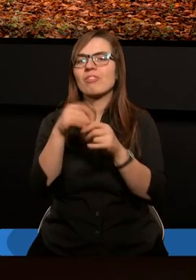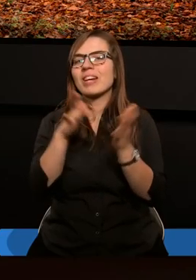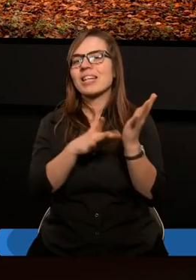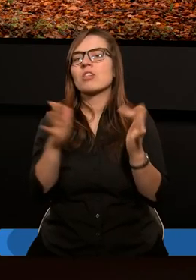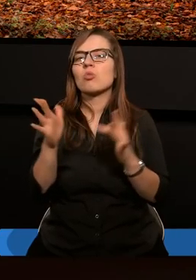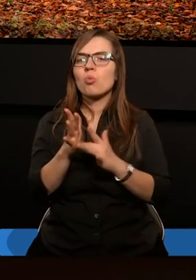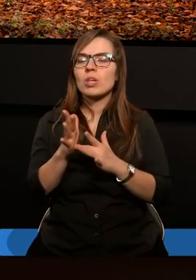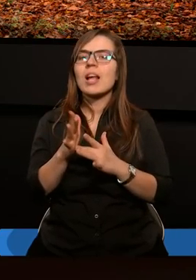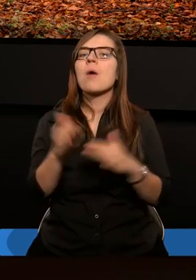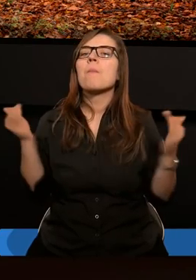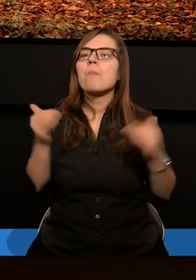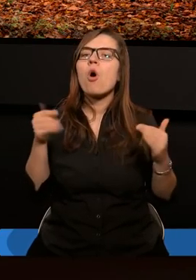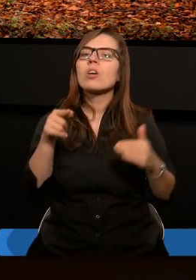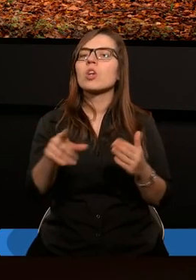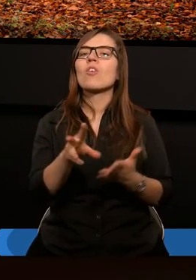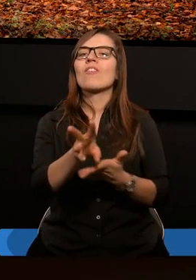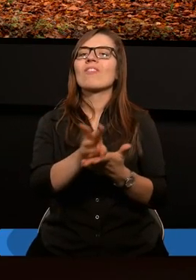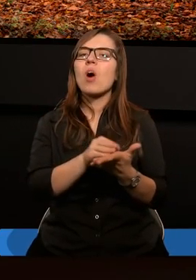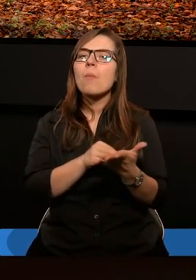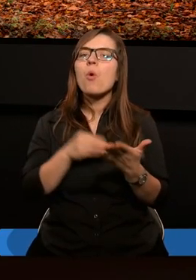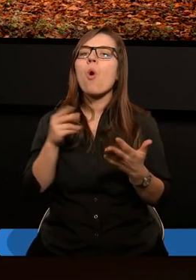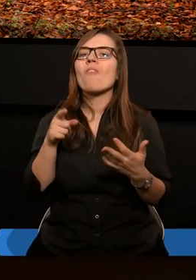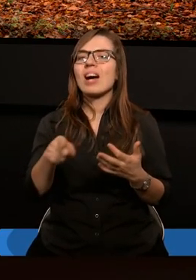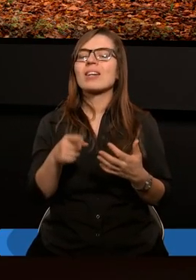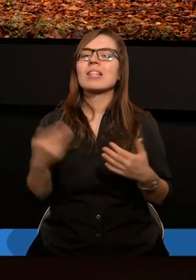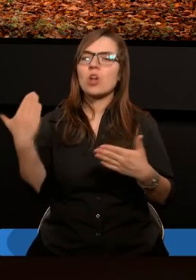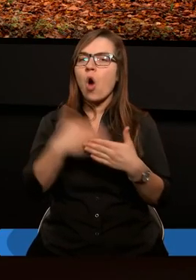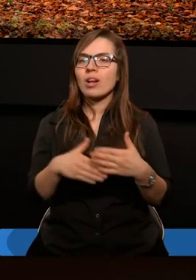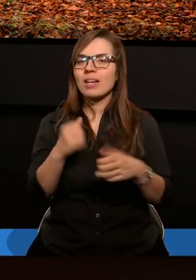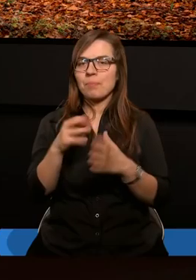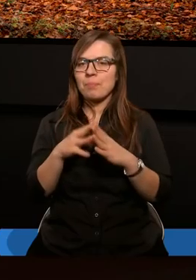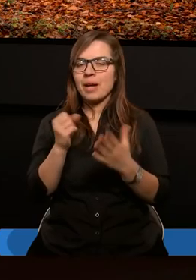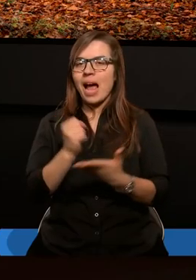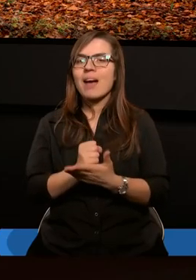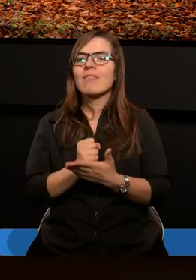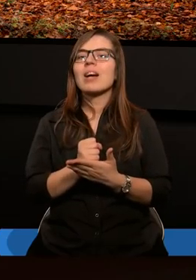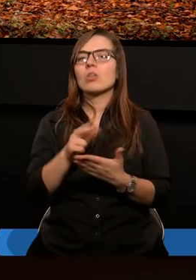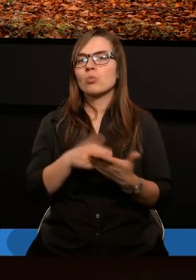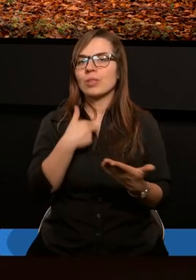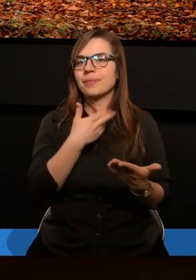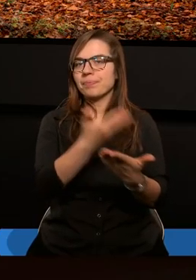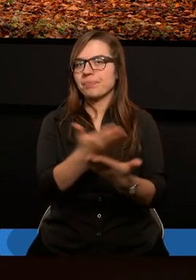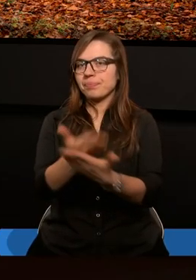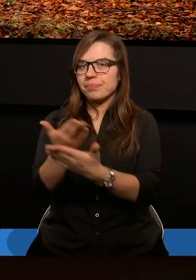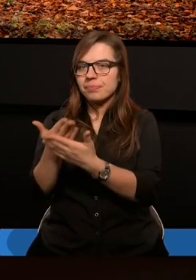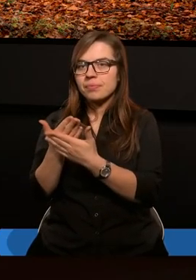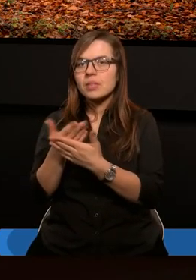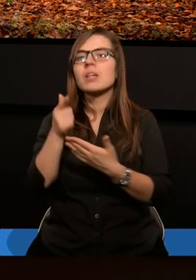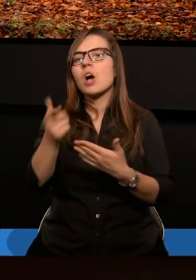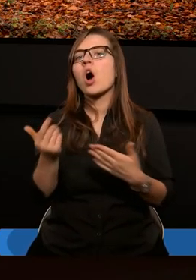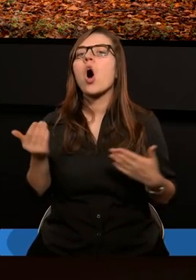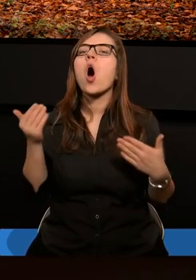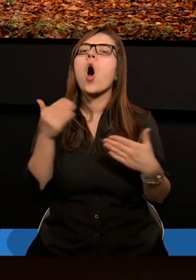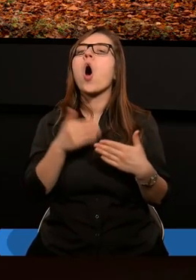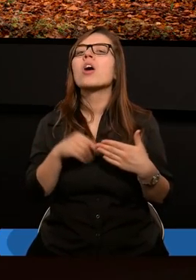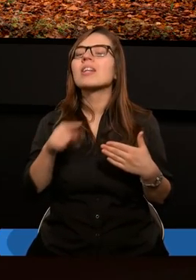I można na to sformułowanie końcem prawa spojrzeć tak, jak Juliania zaproponowałeś, że nie tyle